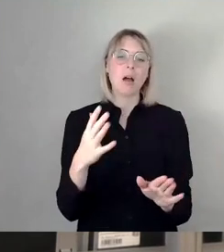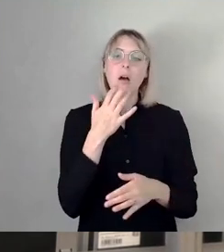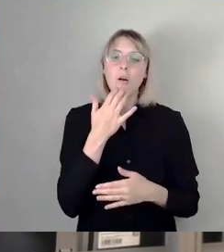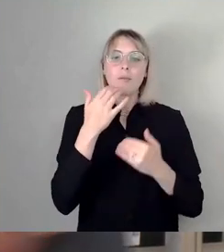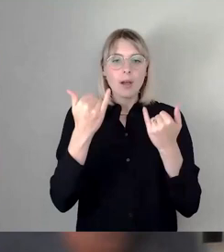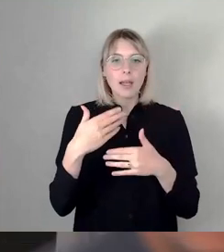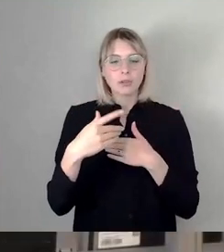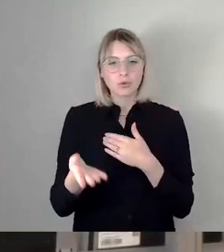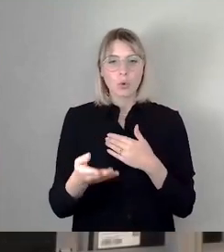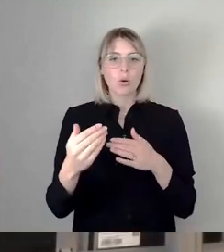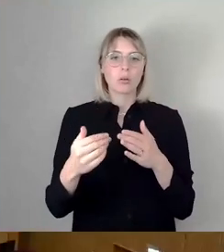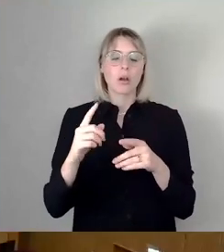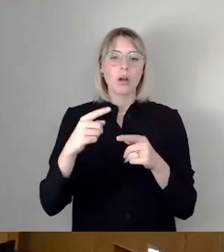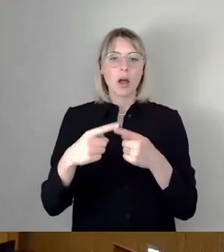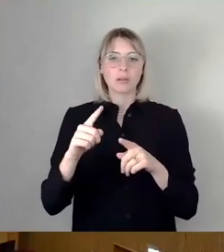einzieht. Danke.